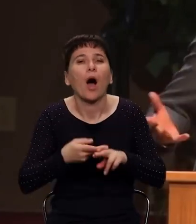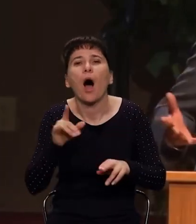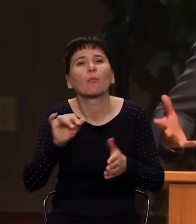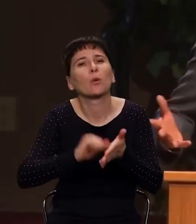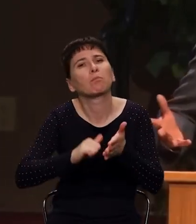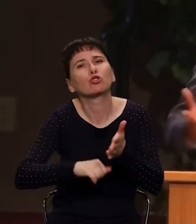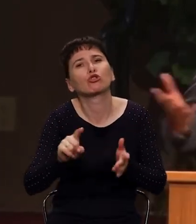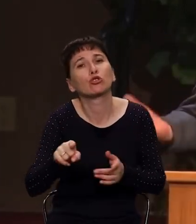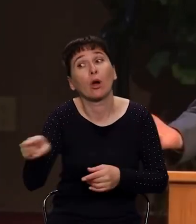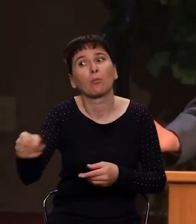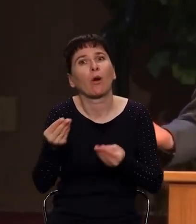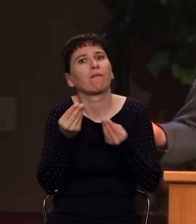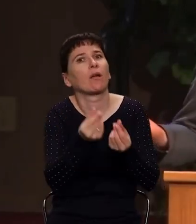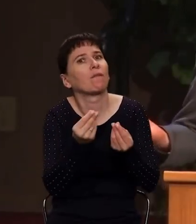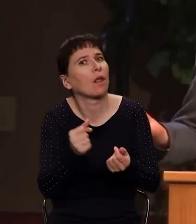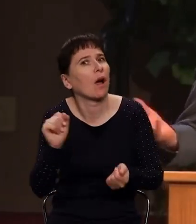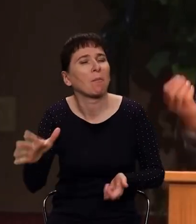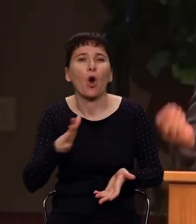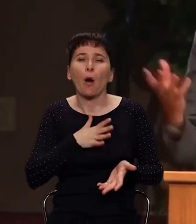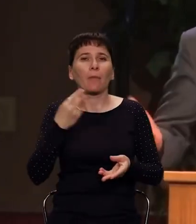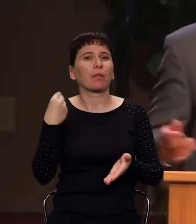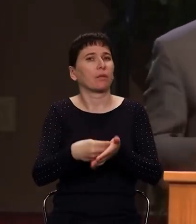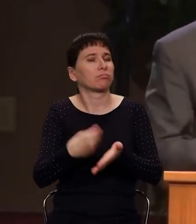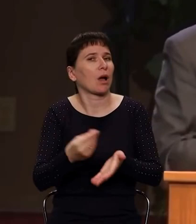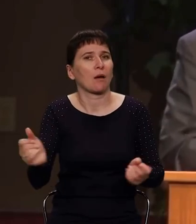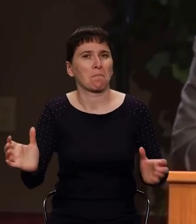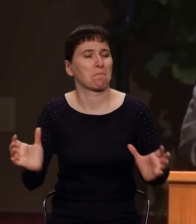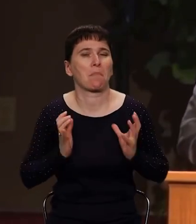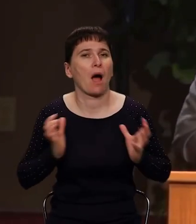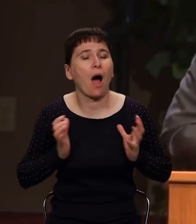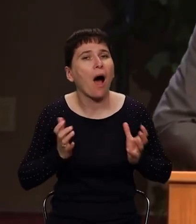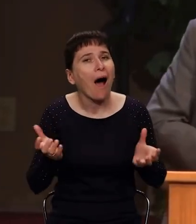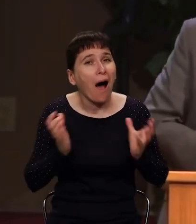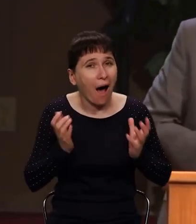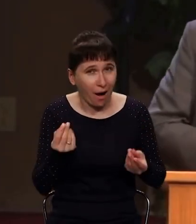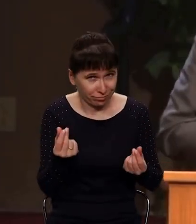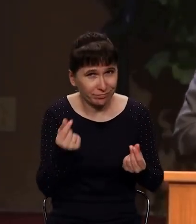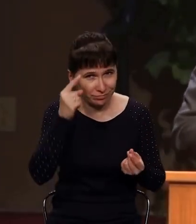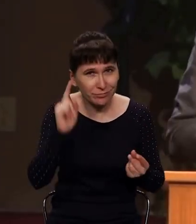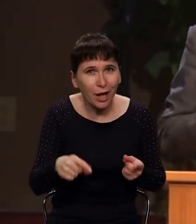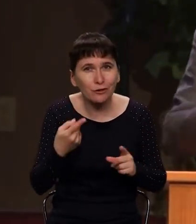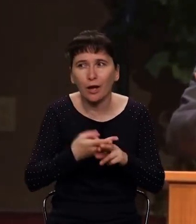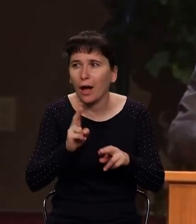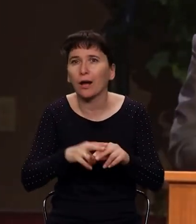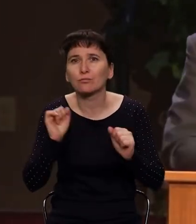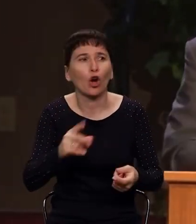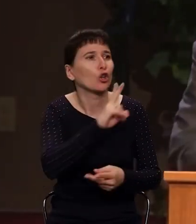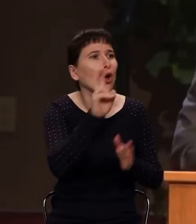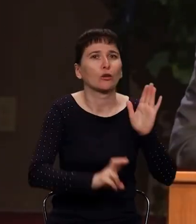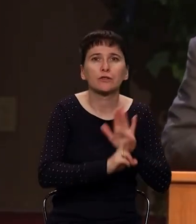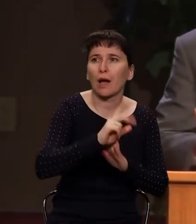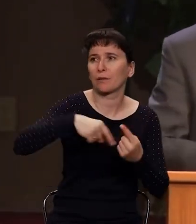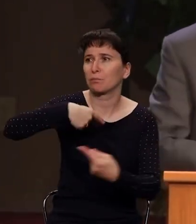что она была очень влиятельной и богатой, а деньги очень многое делают, да, очень многое делают. И если, к примеру, в церкви есть